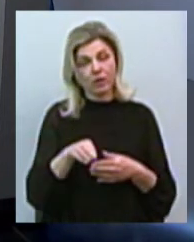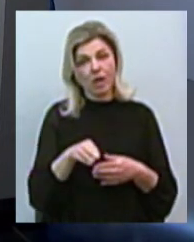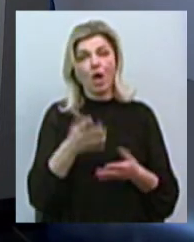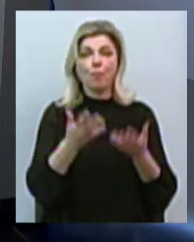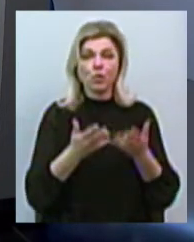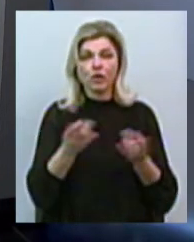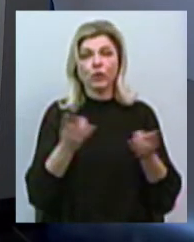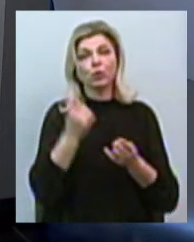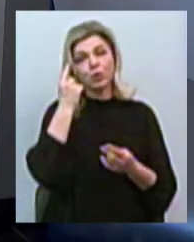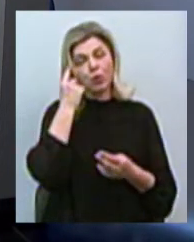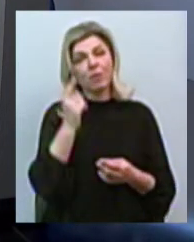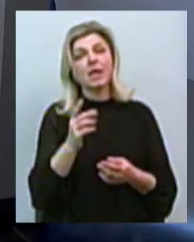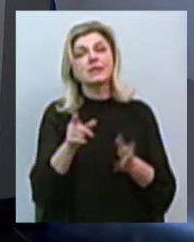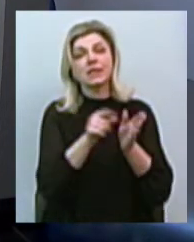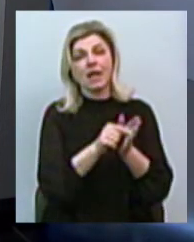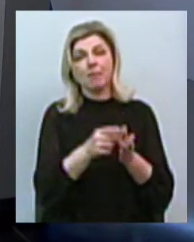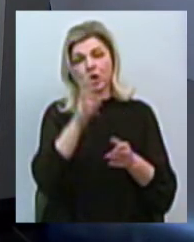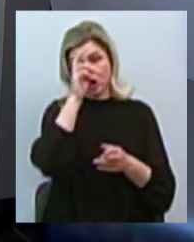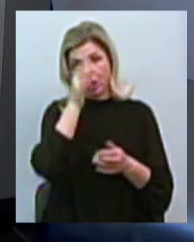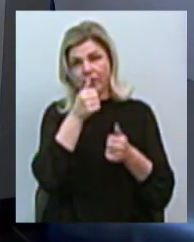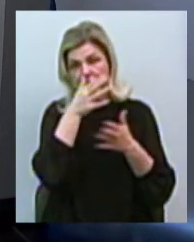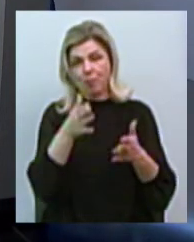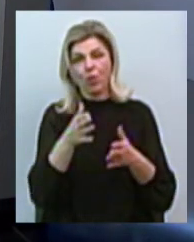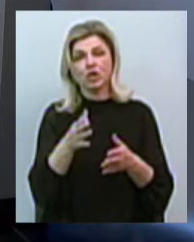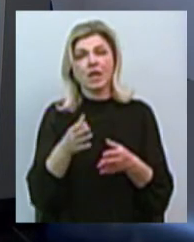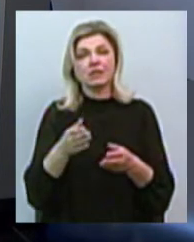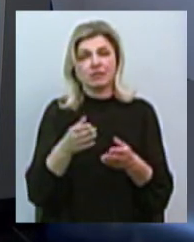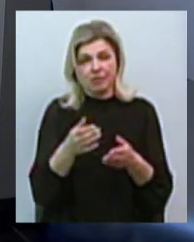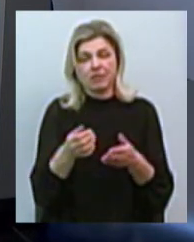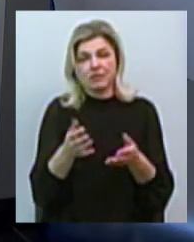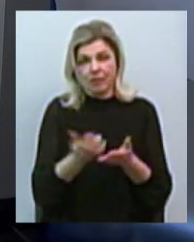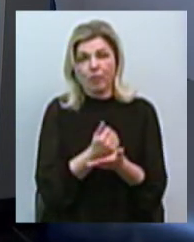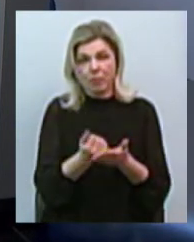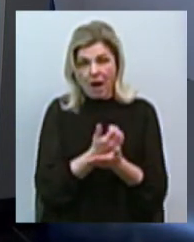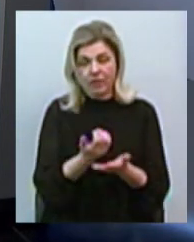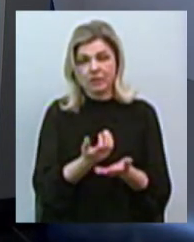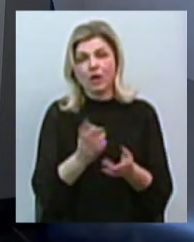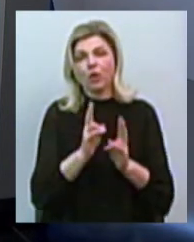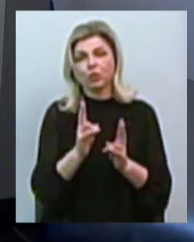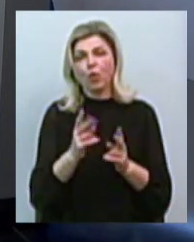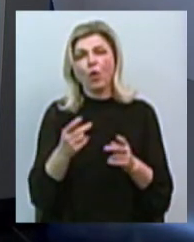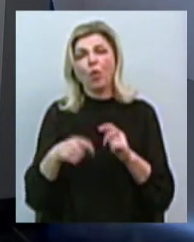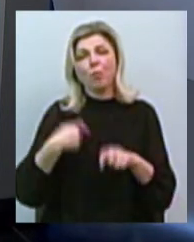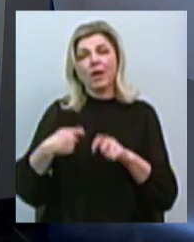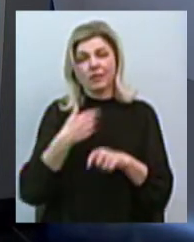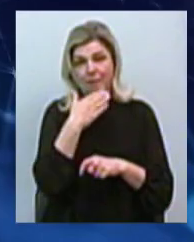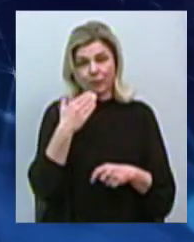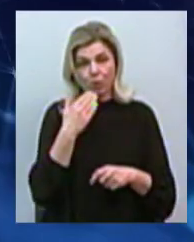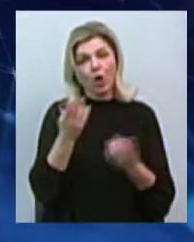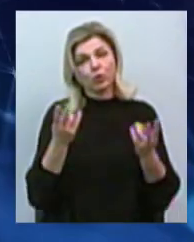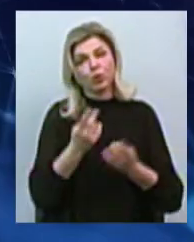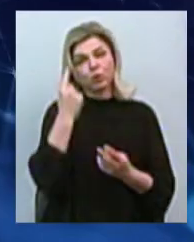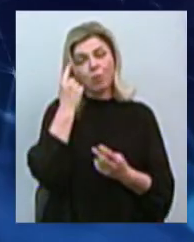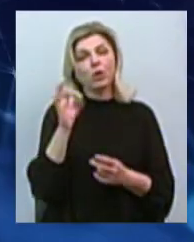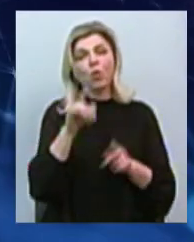з якими держава сьогодні не може справитись, які приносять збитки. Можливо, треба думати про такі об